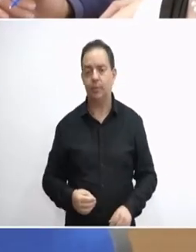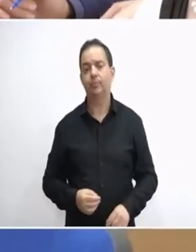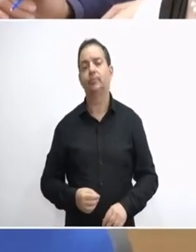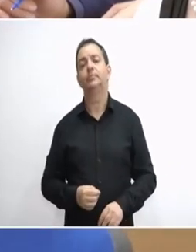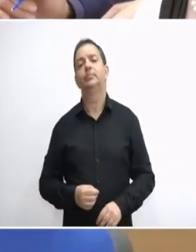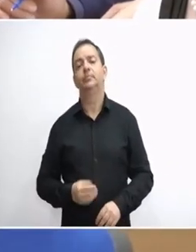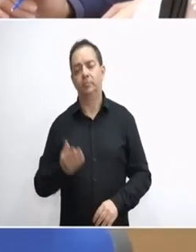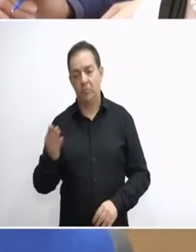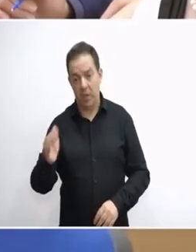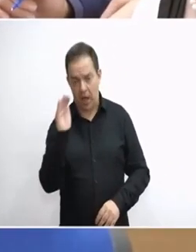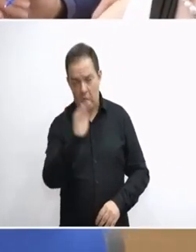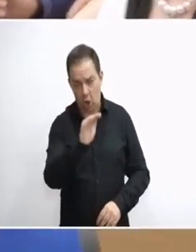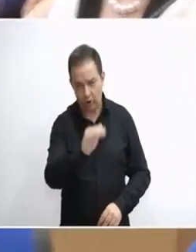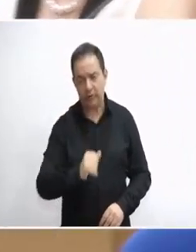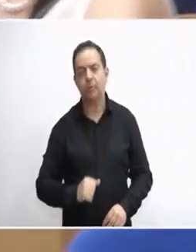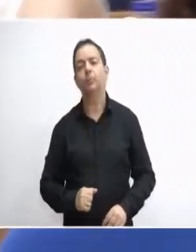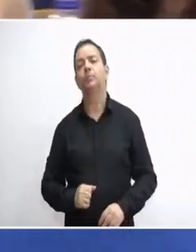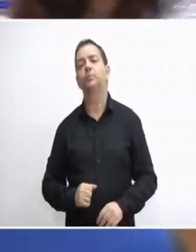.gr